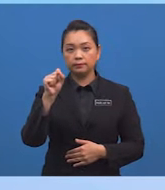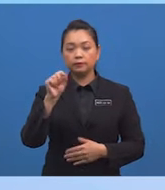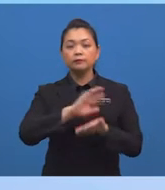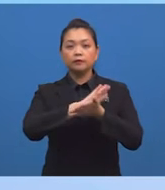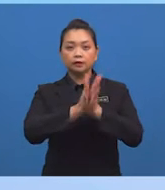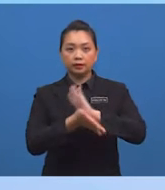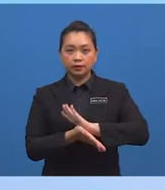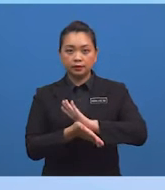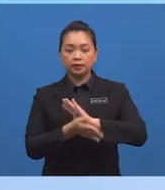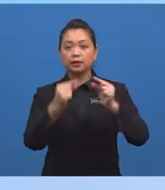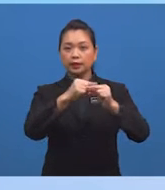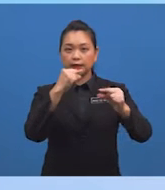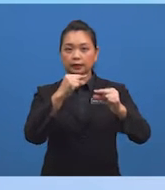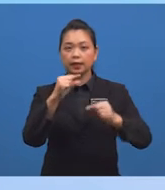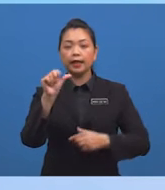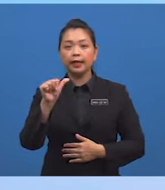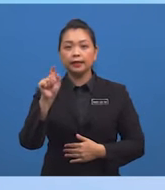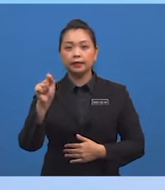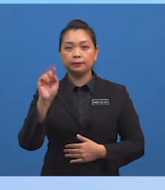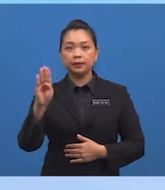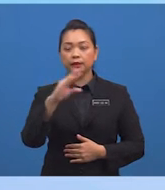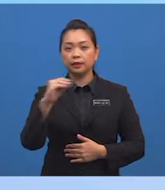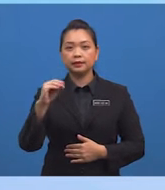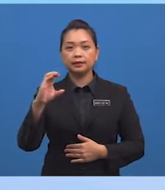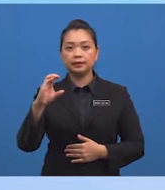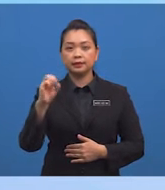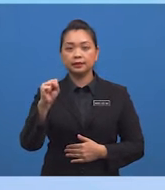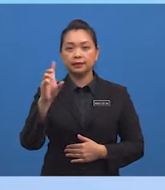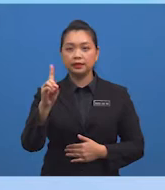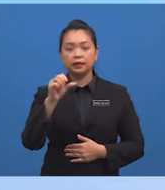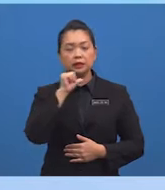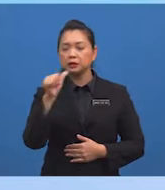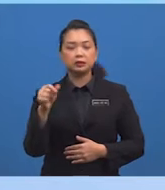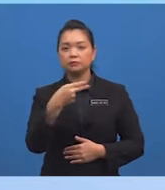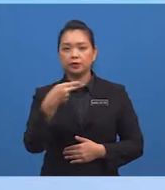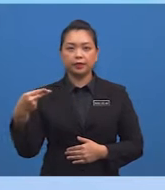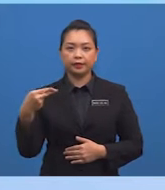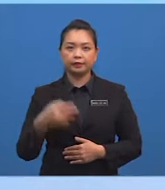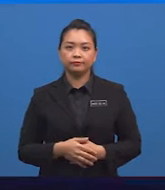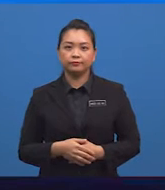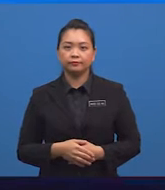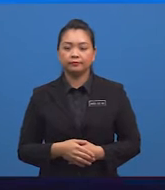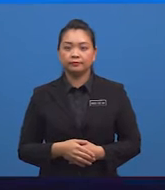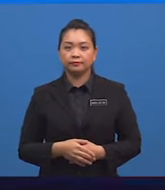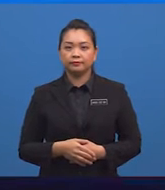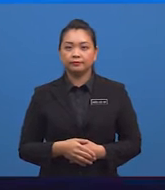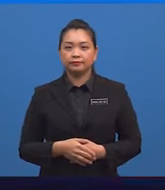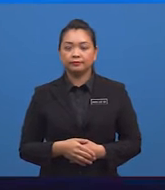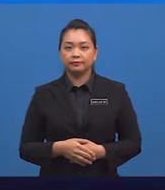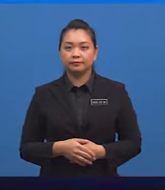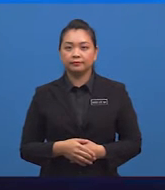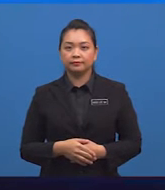Maka garis ATB dan garis CSD tidak selari Untuk